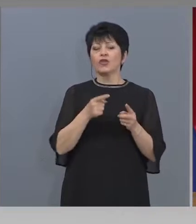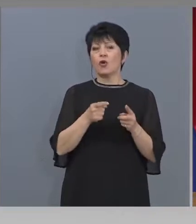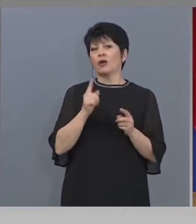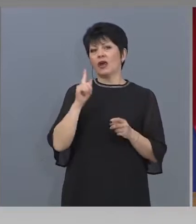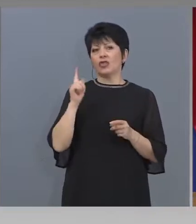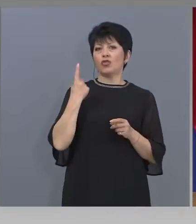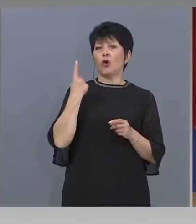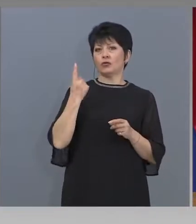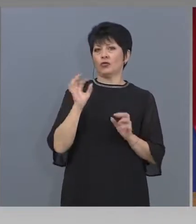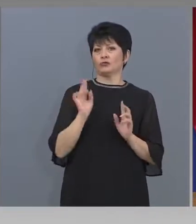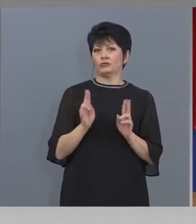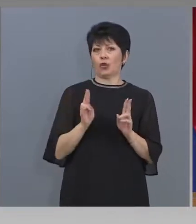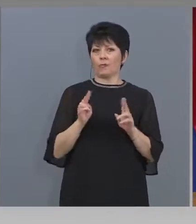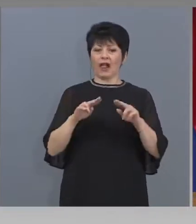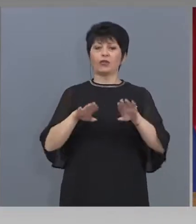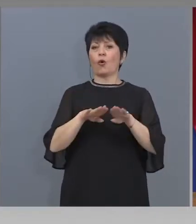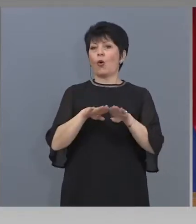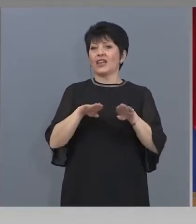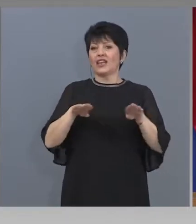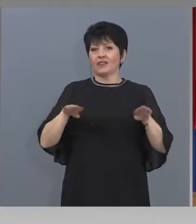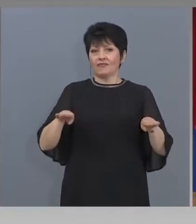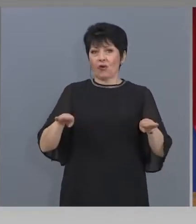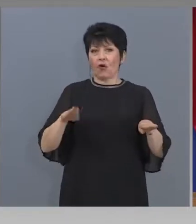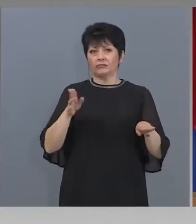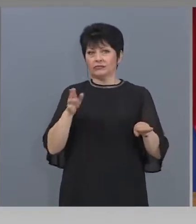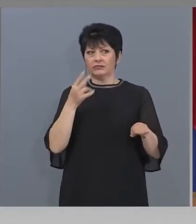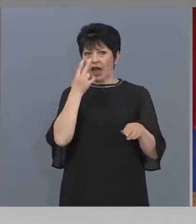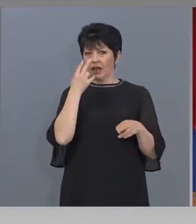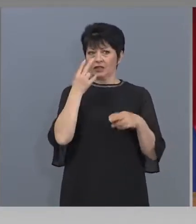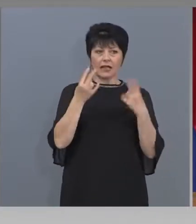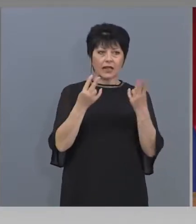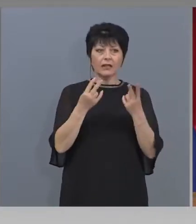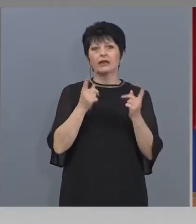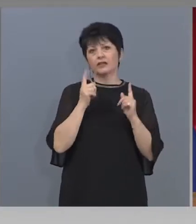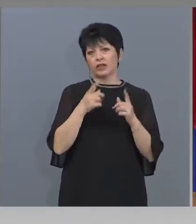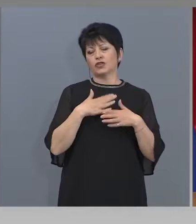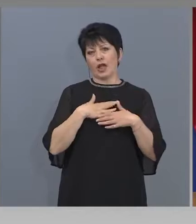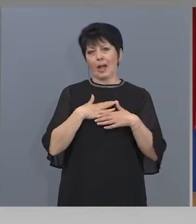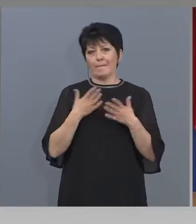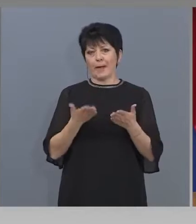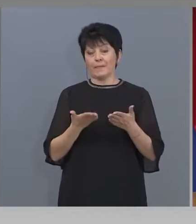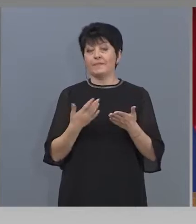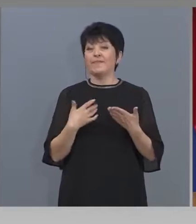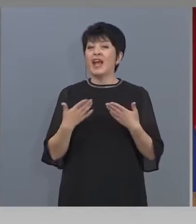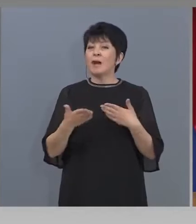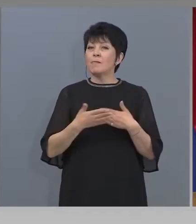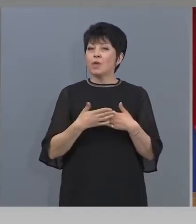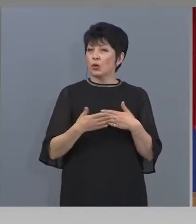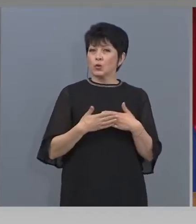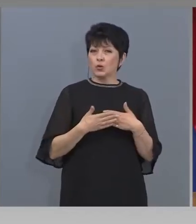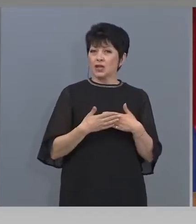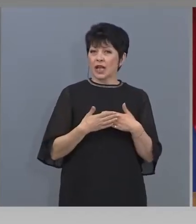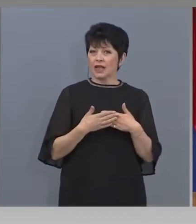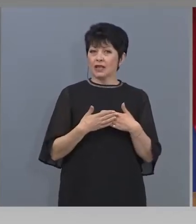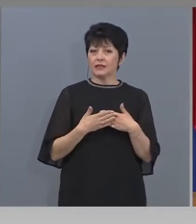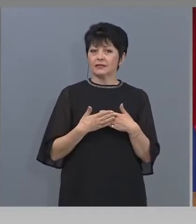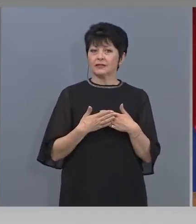за зрителя ще се ще има по отношение на самите